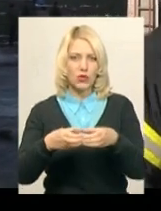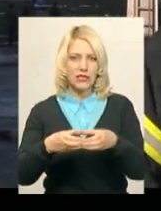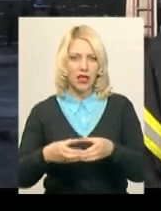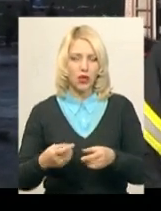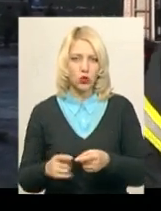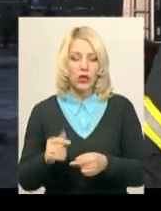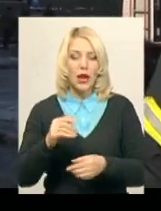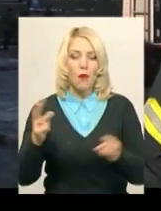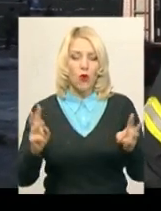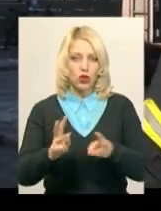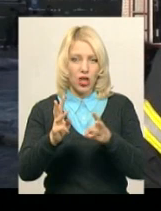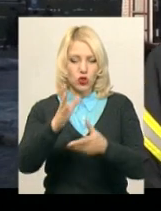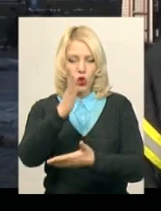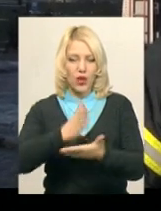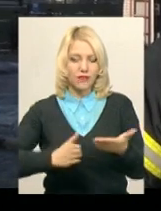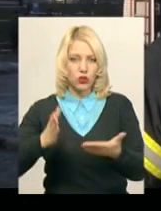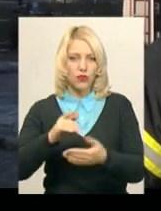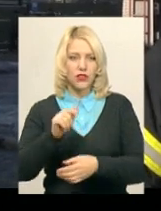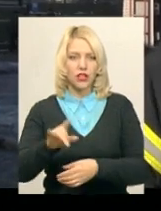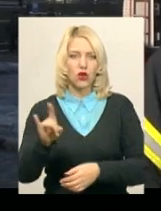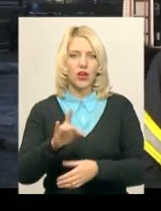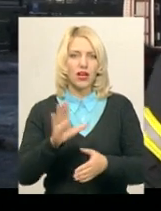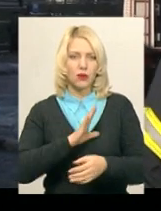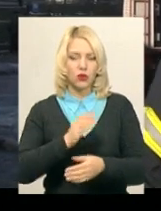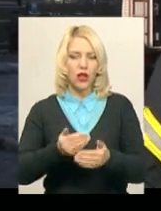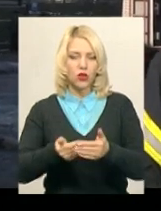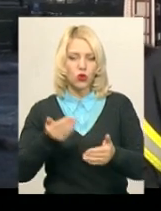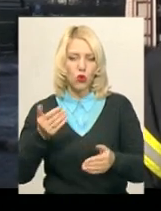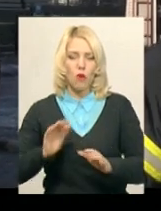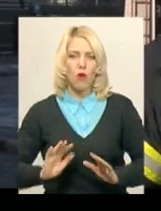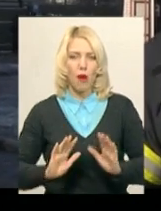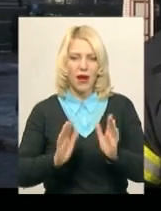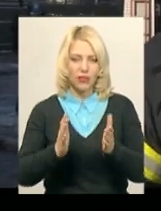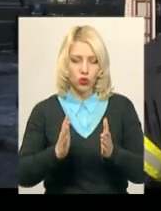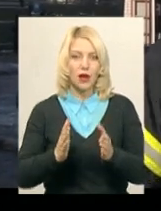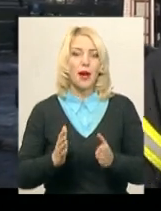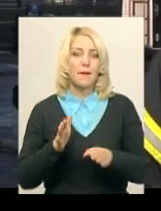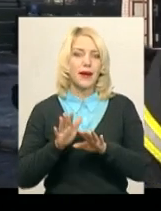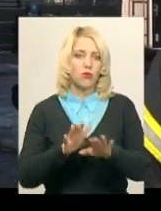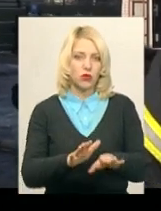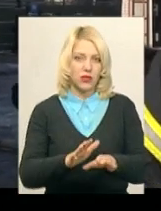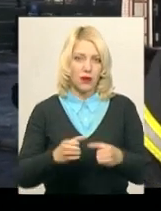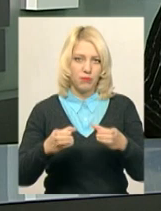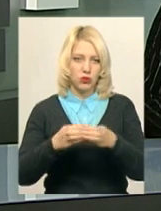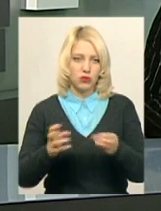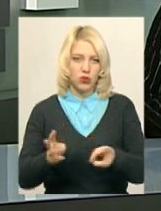Пожежу ліквідовано в тих розмірах, якої вона набула до моменту прибуття пожежно-рятувальних підрозділів.